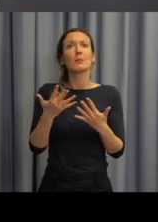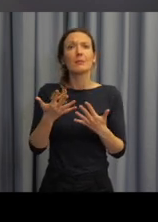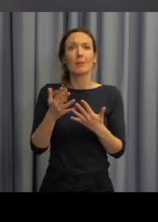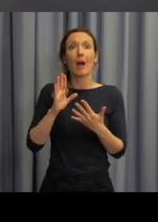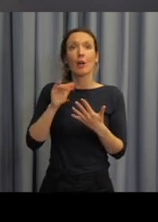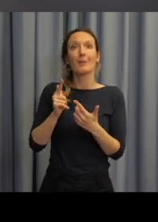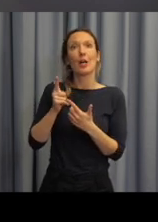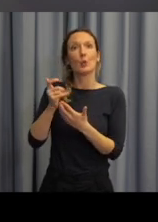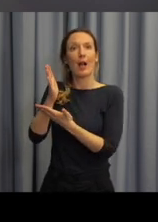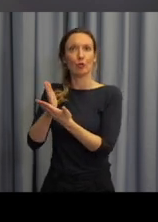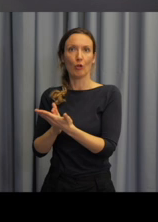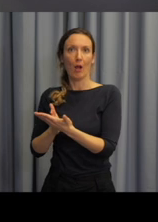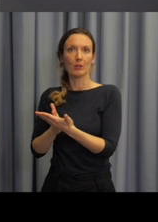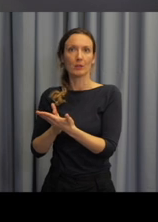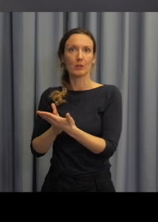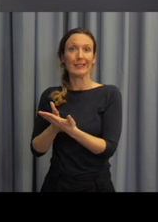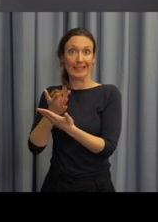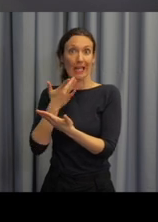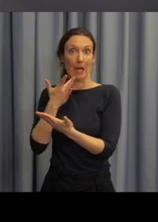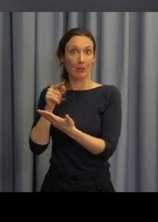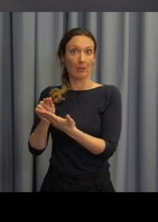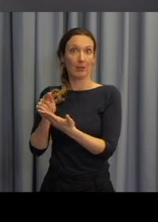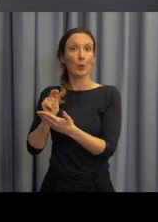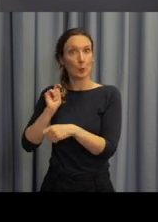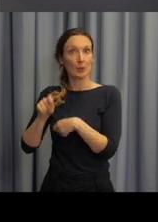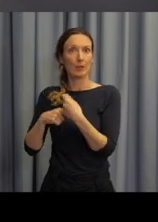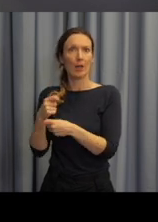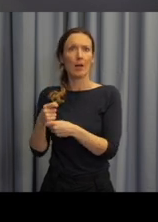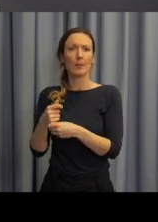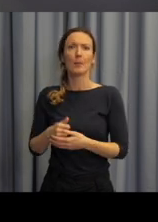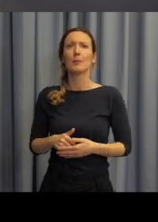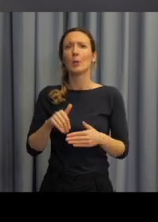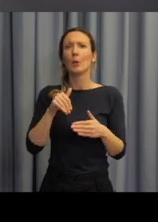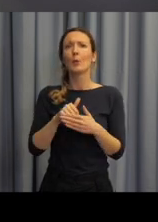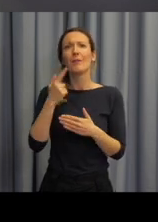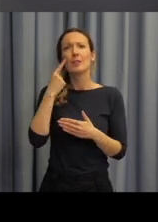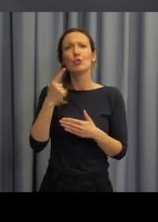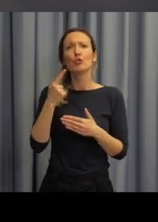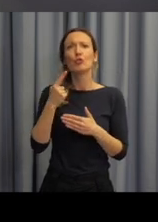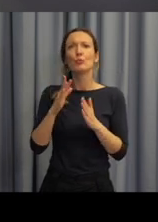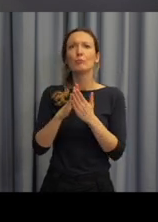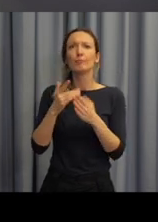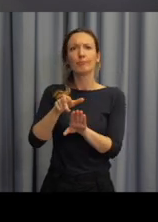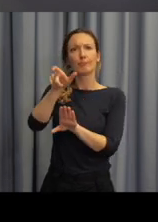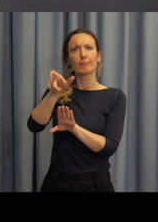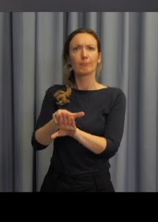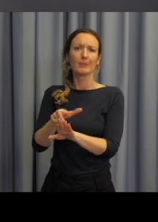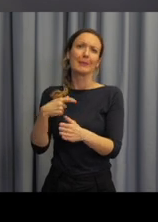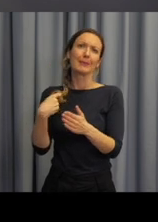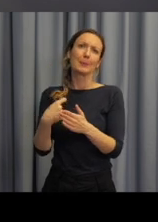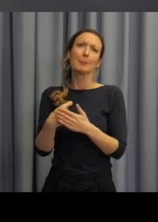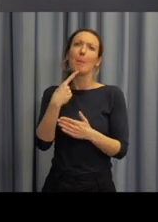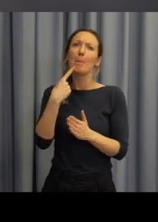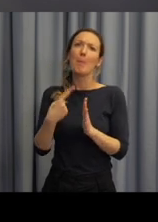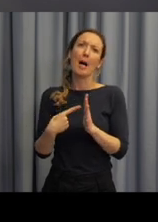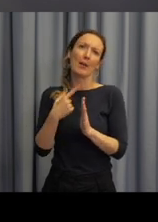výstupu naší metodické podpory. To je ta titulka, která má vínovou barvou